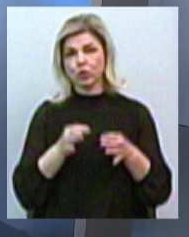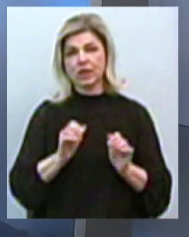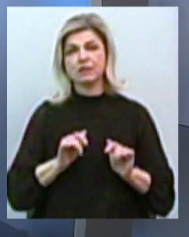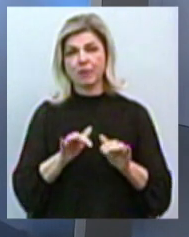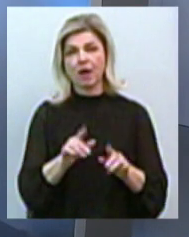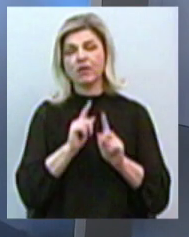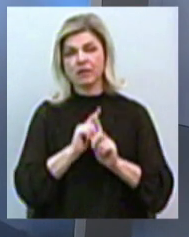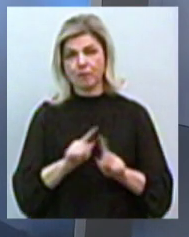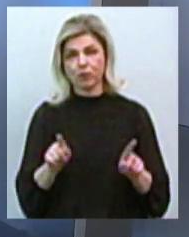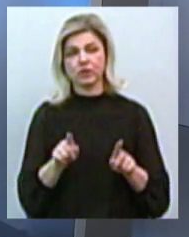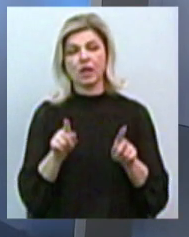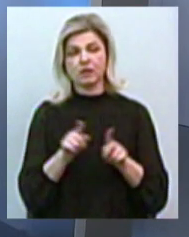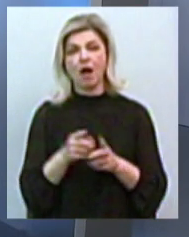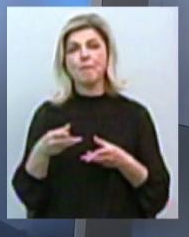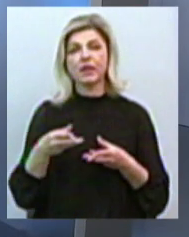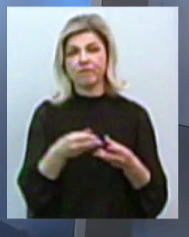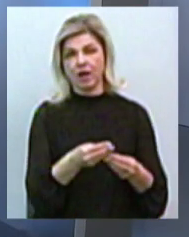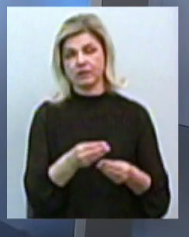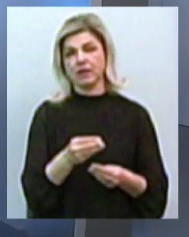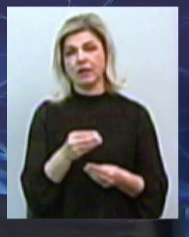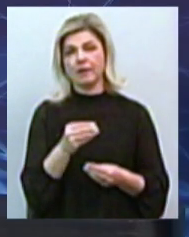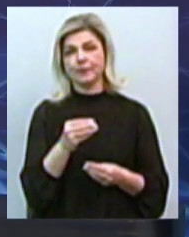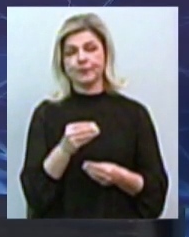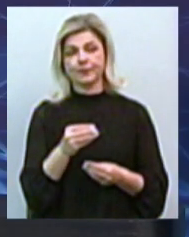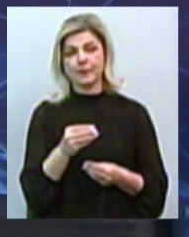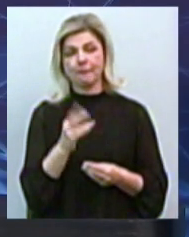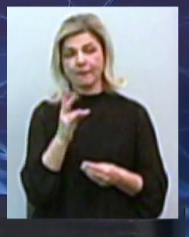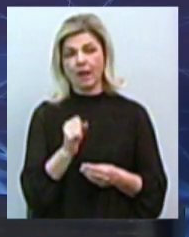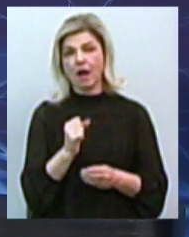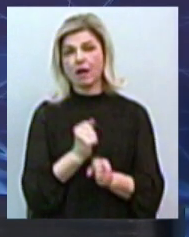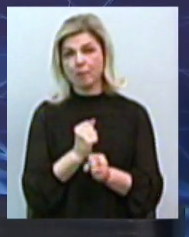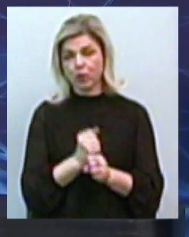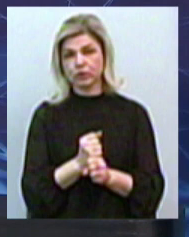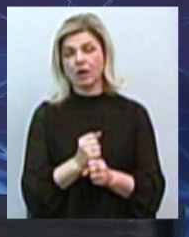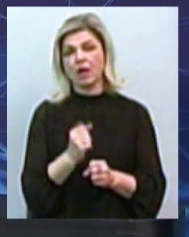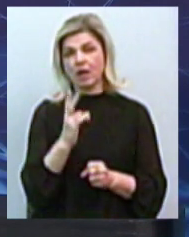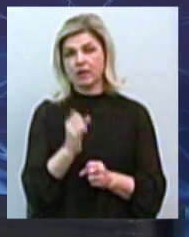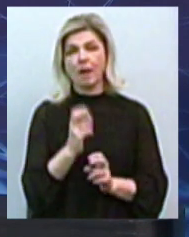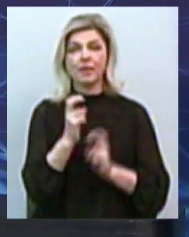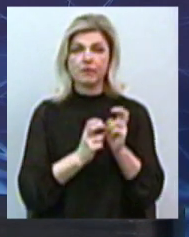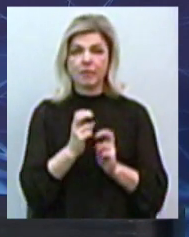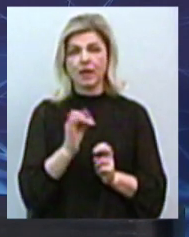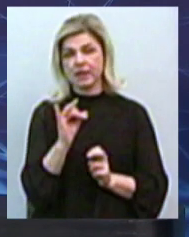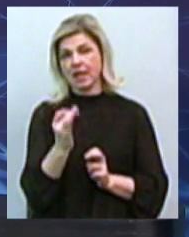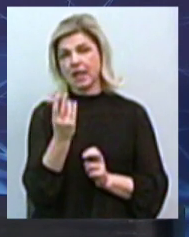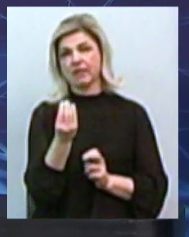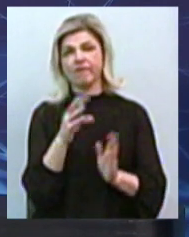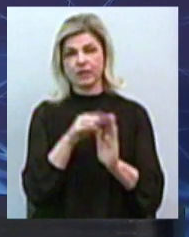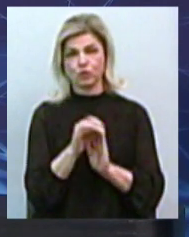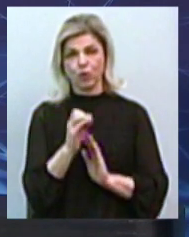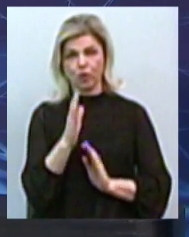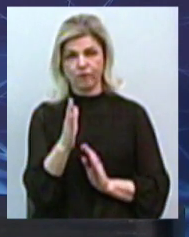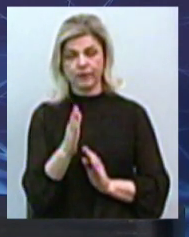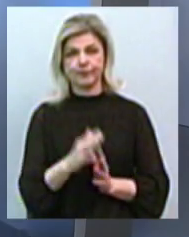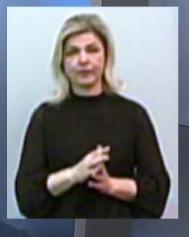так впливати. Тобто, це паралельні процеси, які не мають так впливати ні на підприємство, ні на інвестора. Василь Капацина прямо